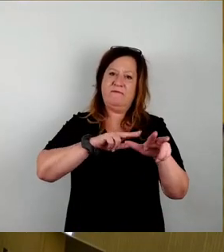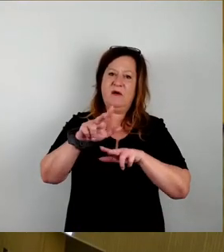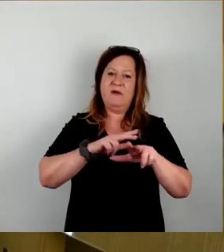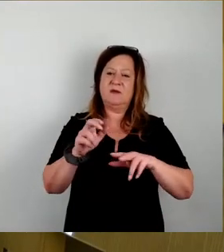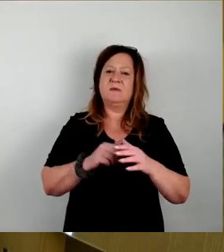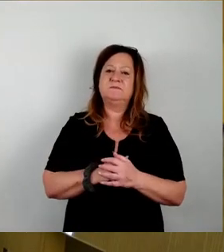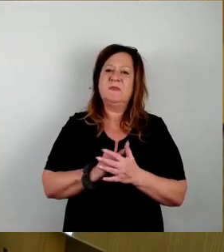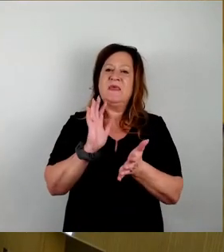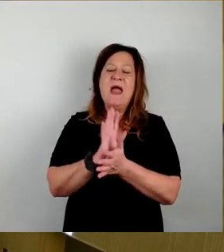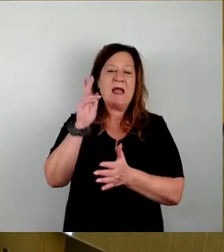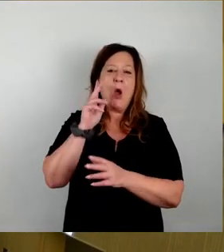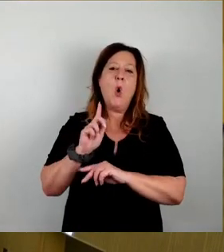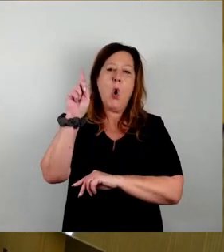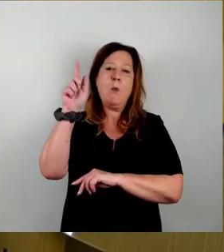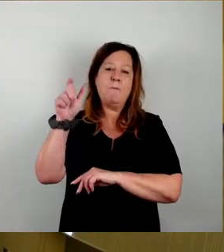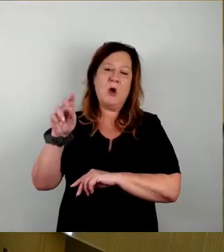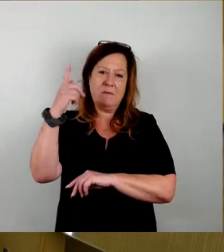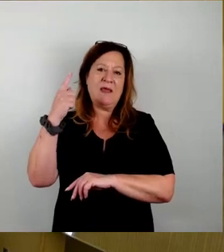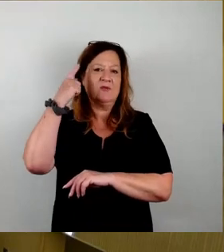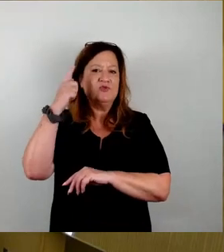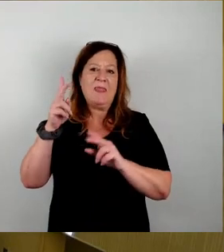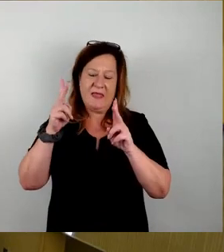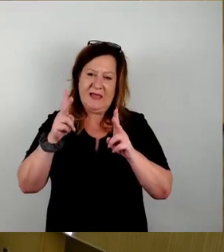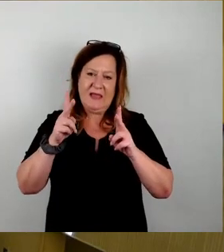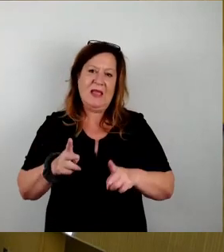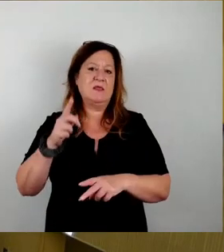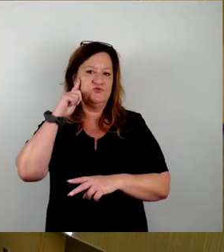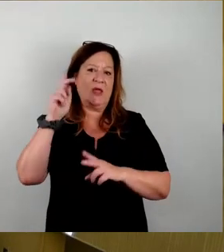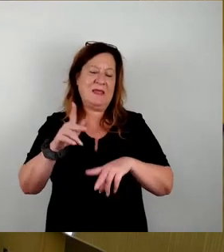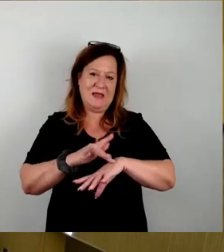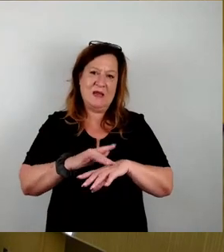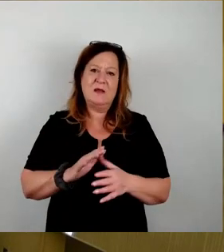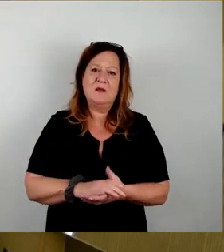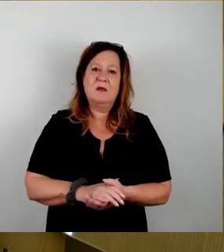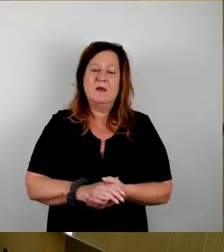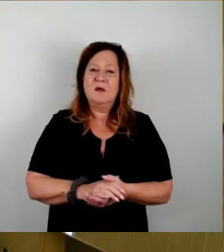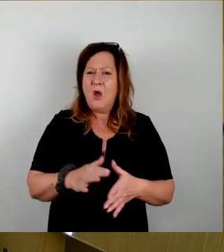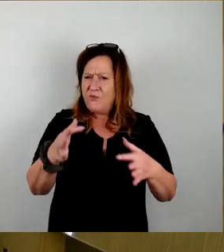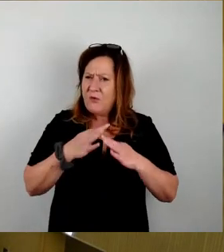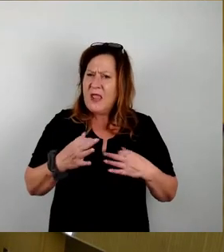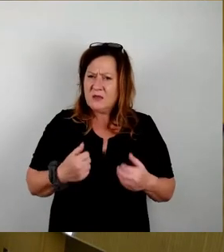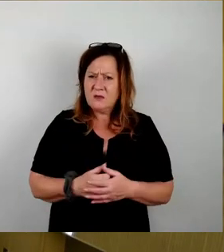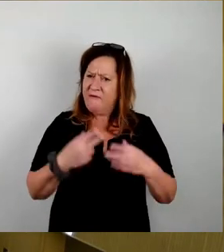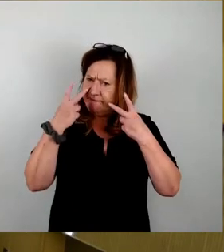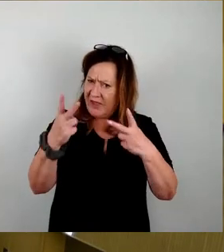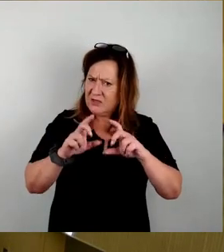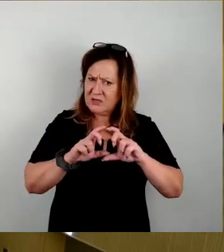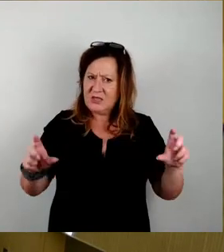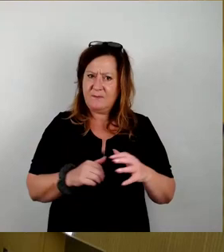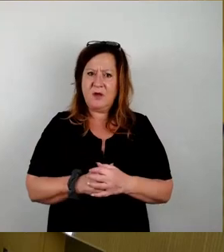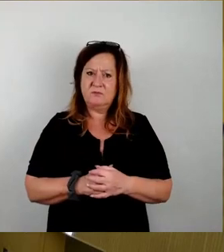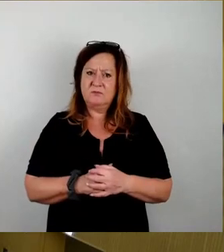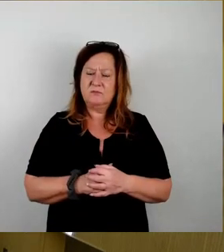Oberbürgermeister, sehr geehrte Stadträtinnen und Stadträte, für mich ist das Ganze ein wichtiges Thema. Ja, und wir sagen, es gibt ganz viele